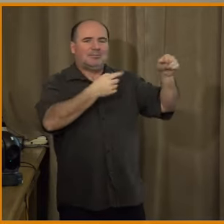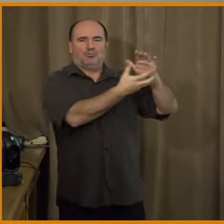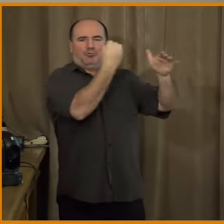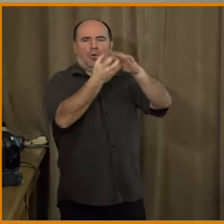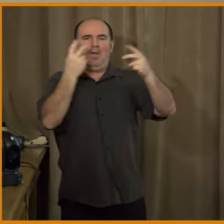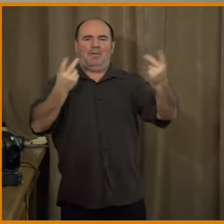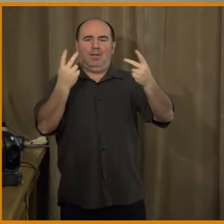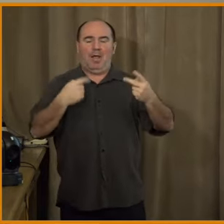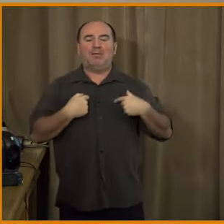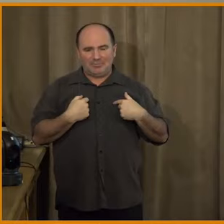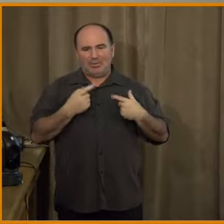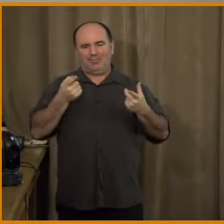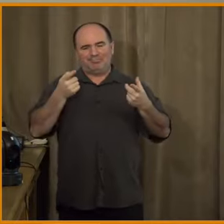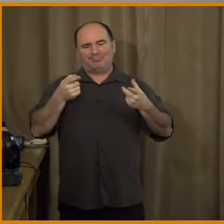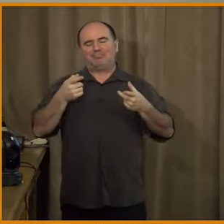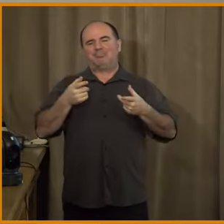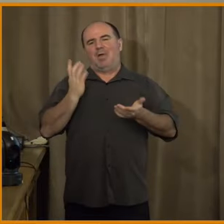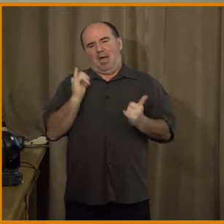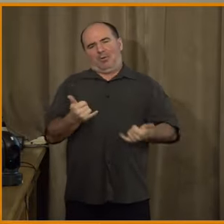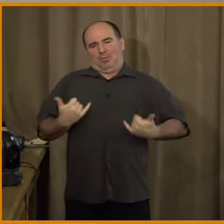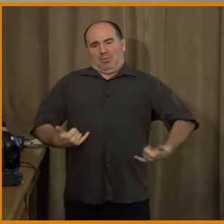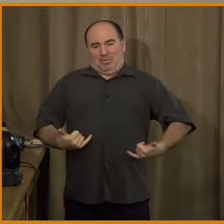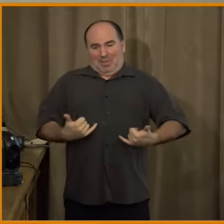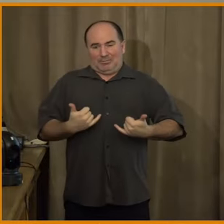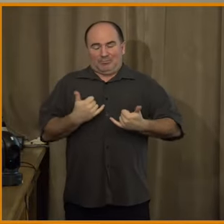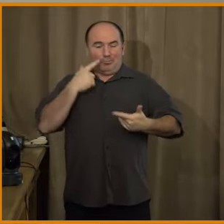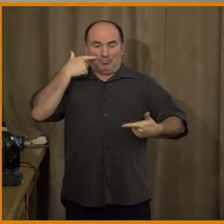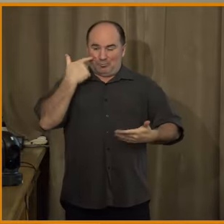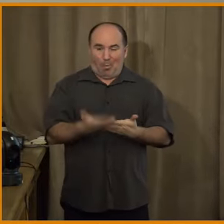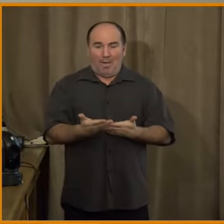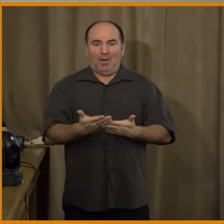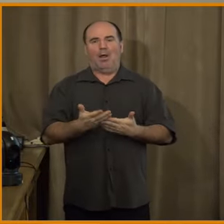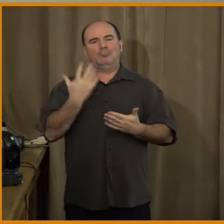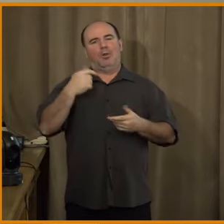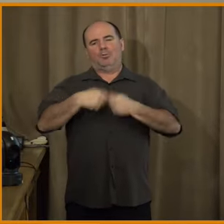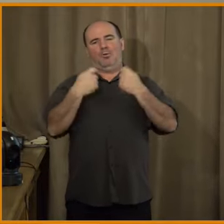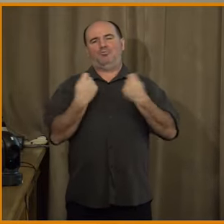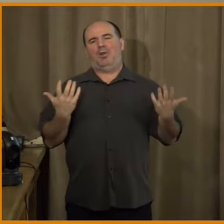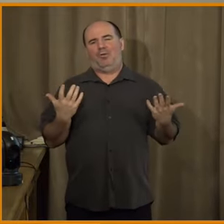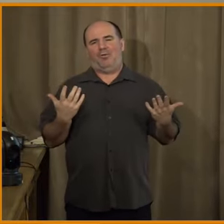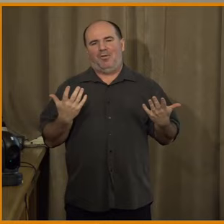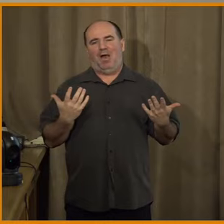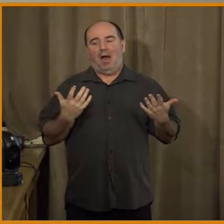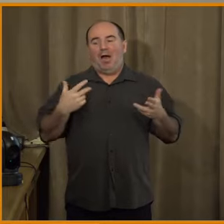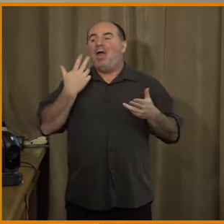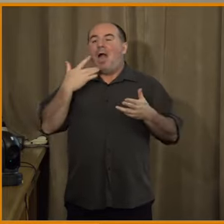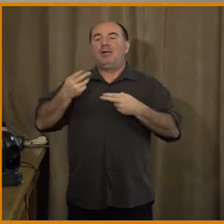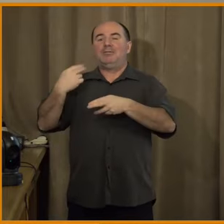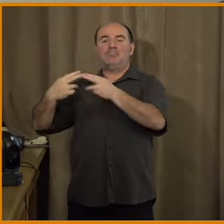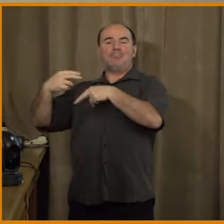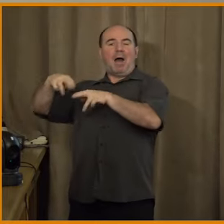ji vydobít zpátky. K tomu se potom můžeme vrátit, ale já už jsem mluvil dlouho, tak tím tady bych to teda zakončil.